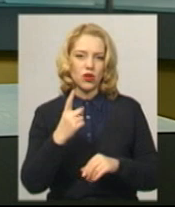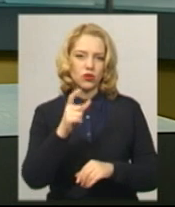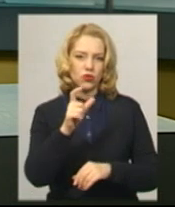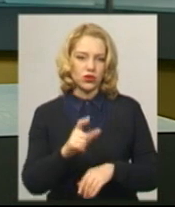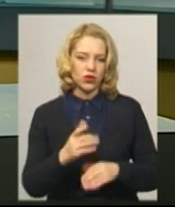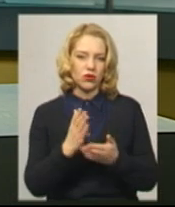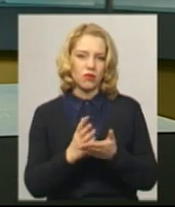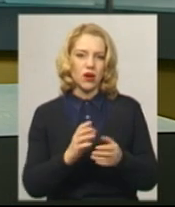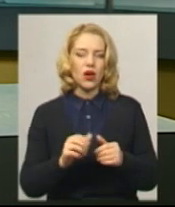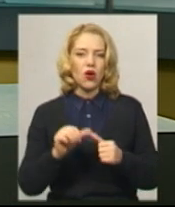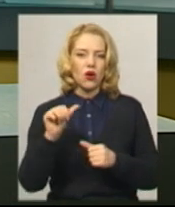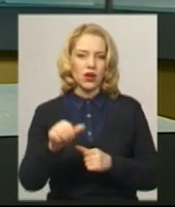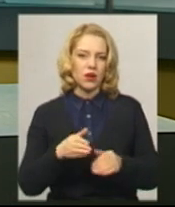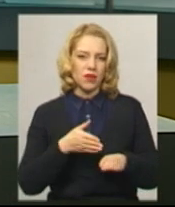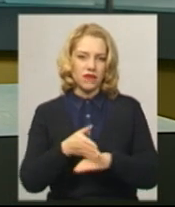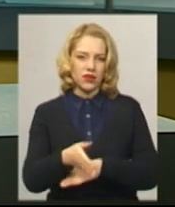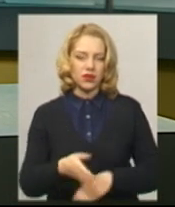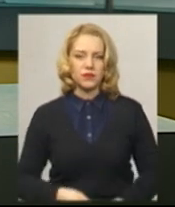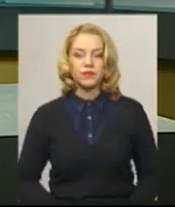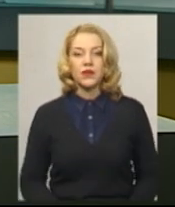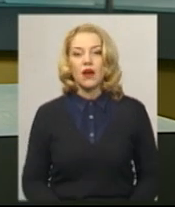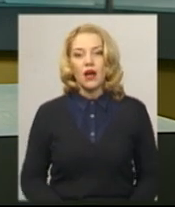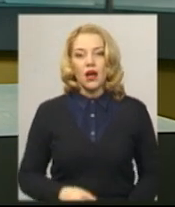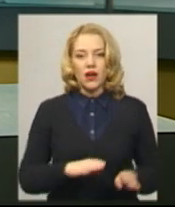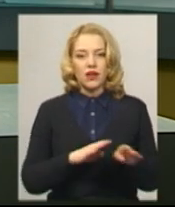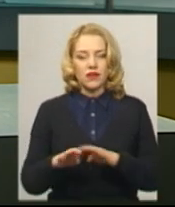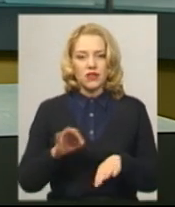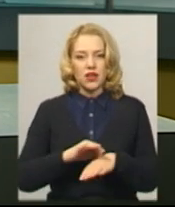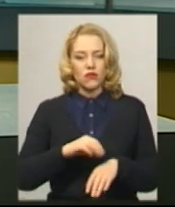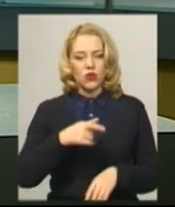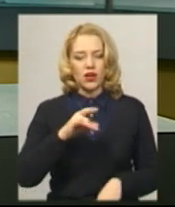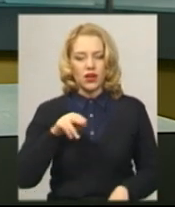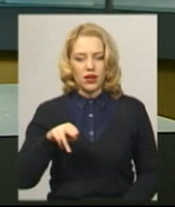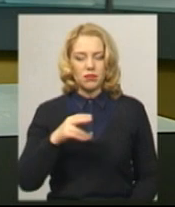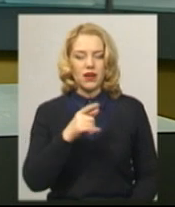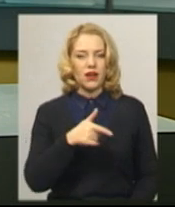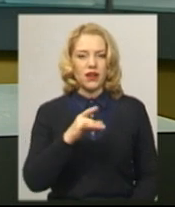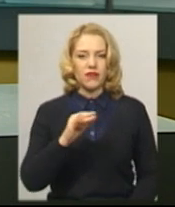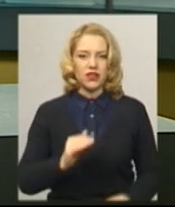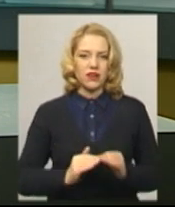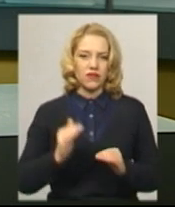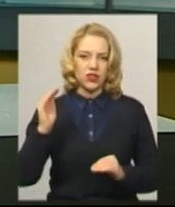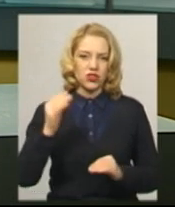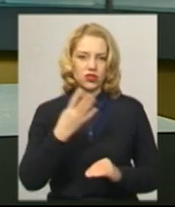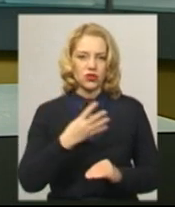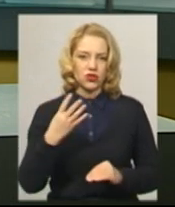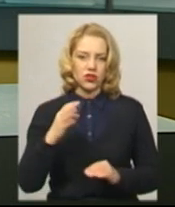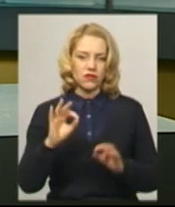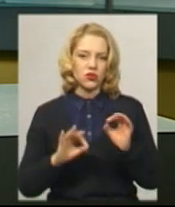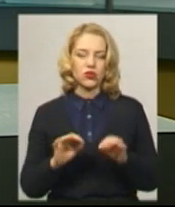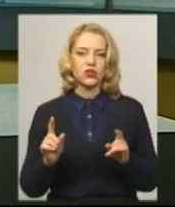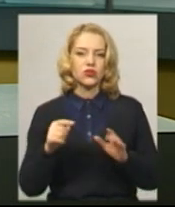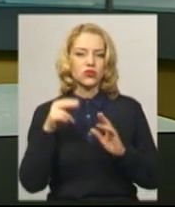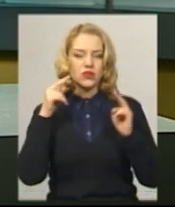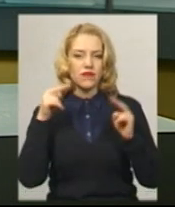має окремний вхід. Рівень захворюваності на грип та ГРВ в області вище порогово на 44%, що свідчить про